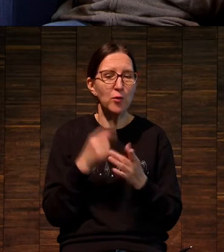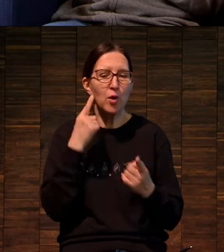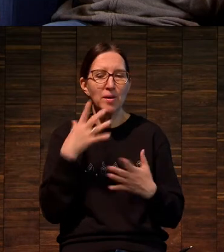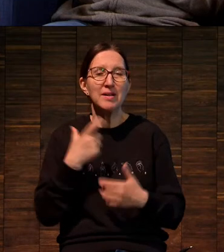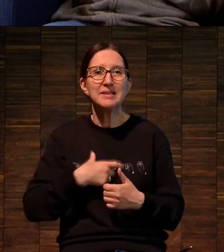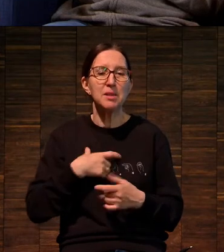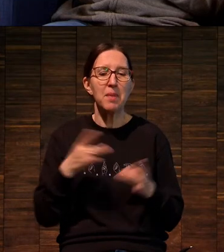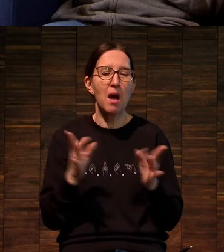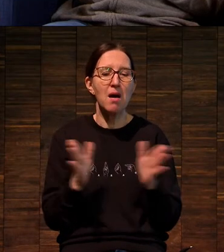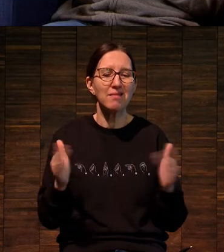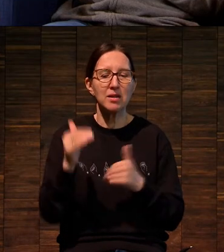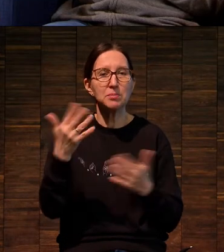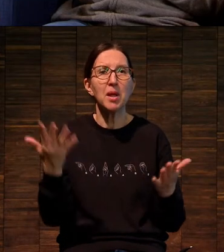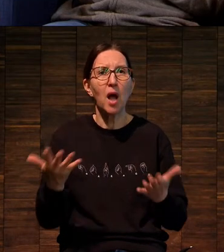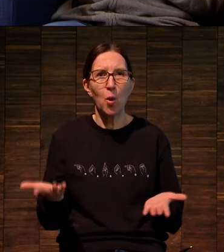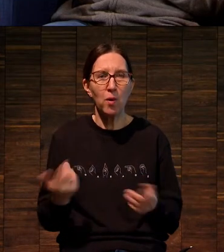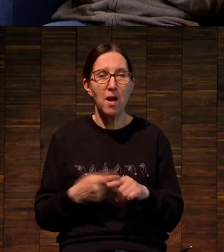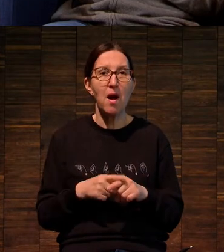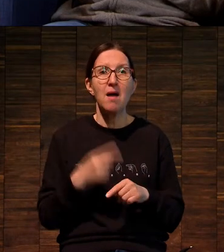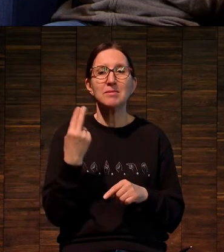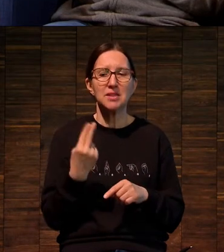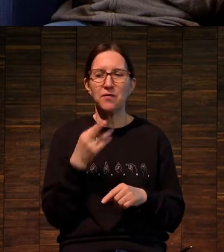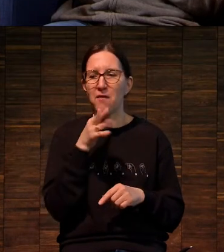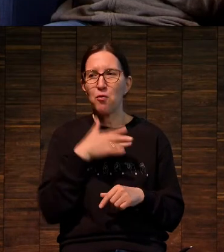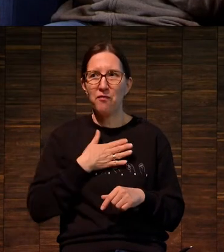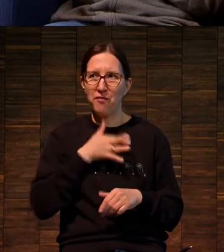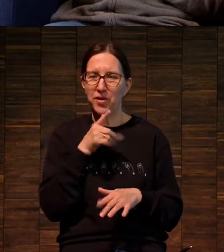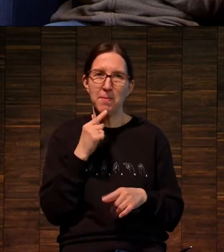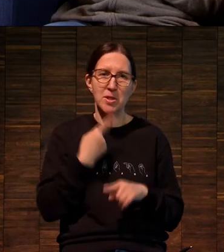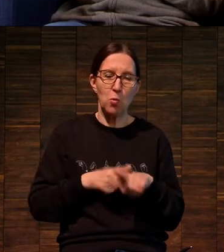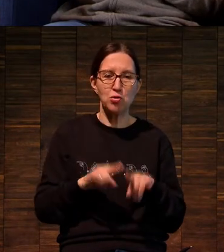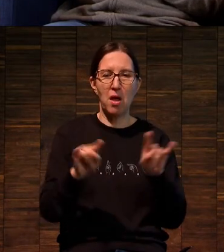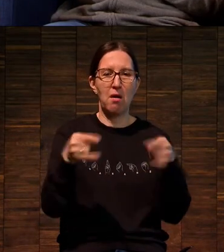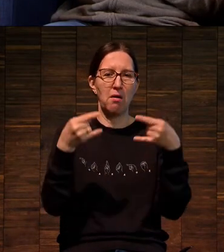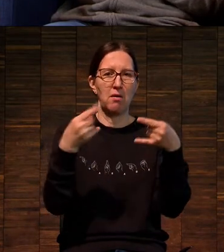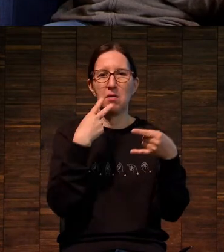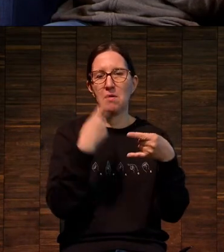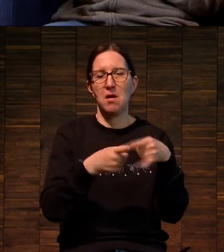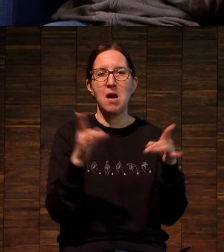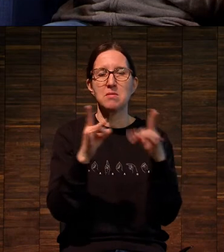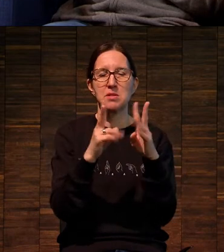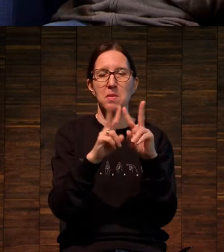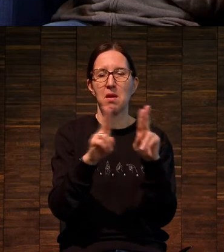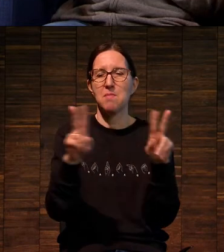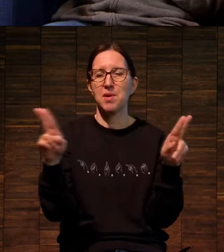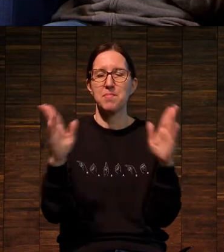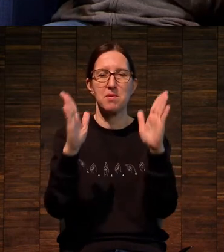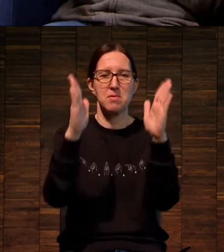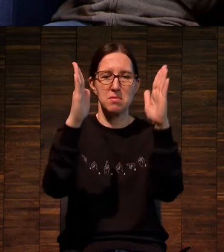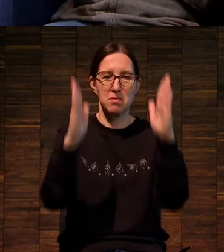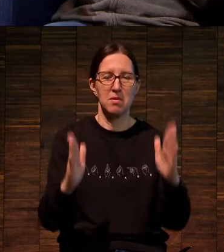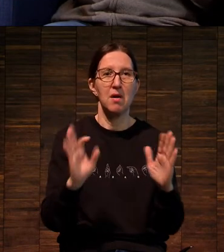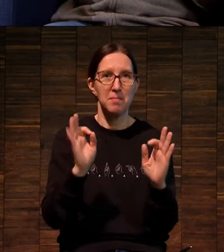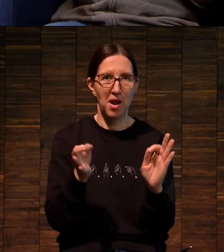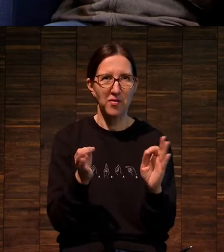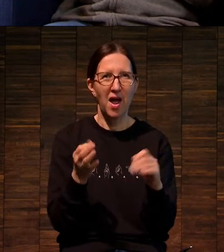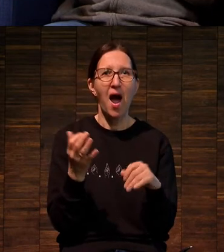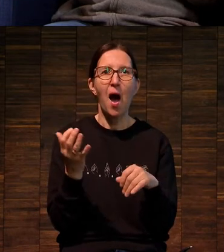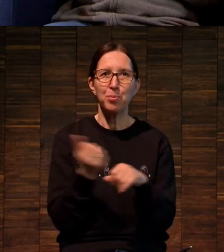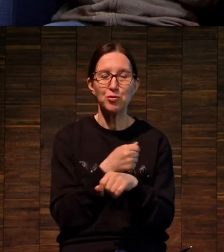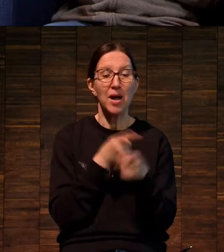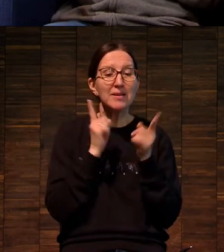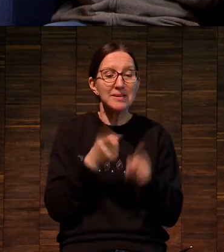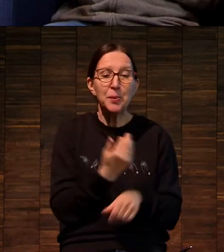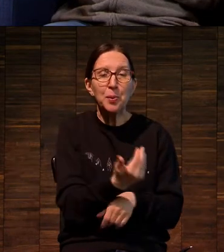представлять себе размер. То есть в цифровой век это очень сложно, потому что на экране они все размером с iPad. А вот этот вот